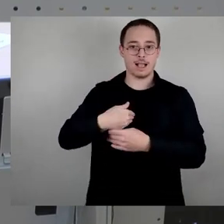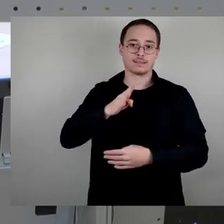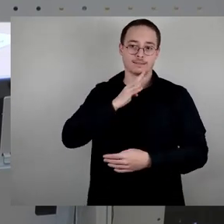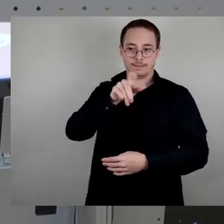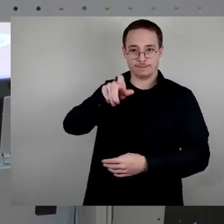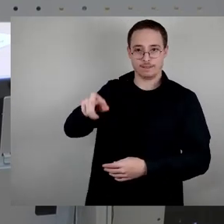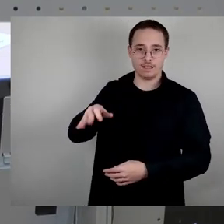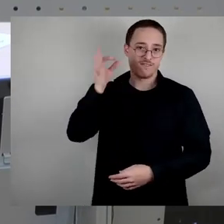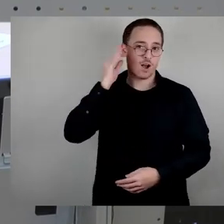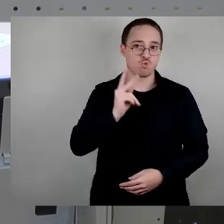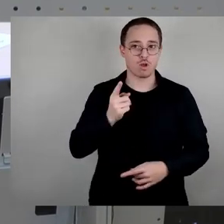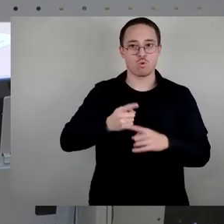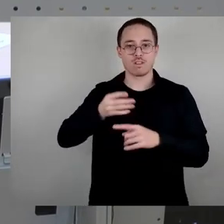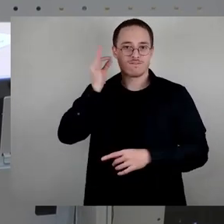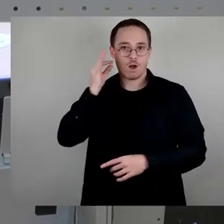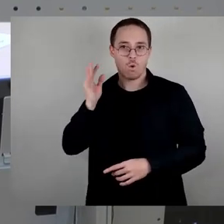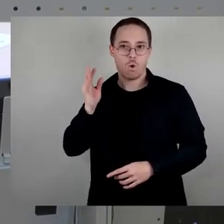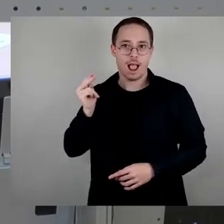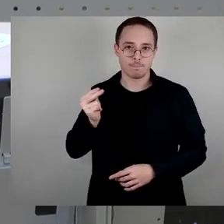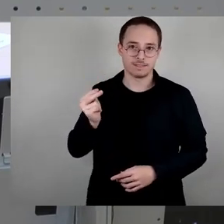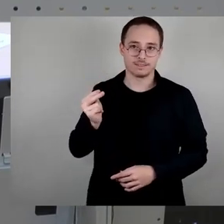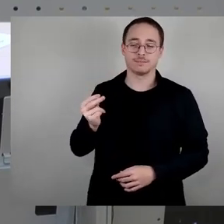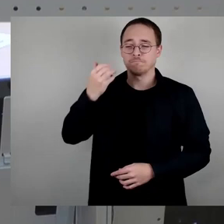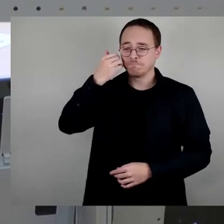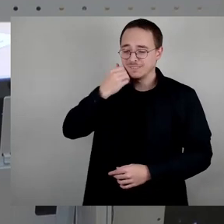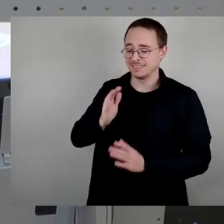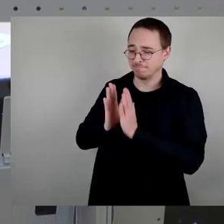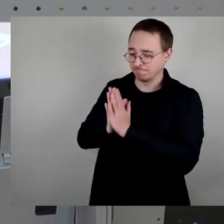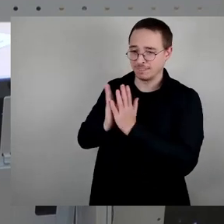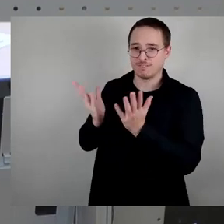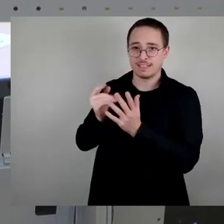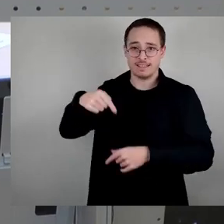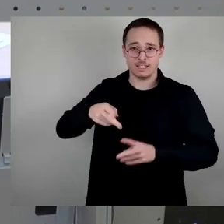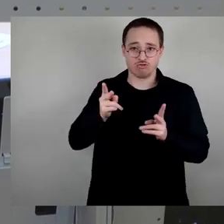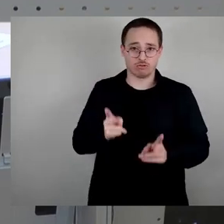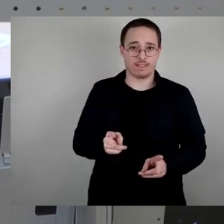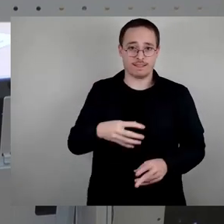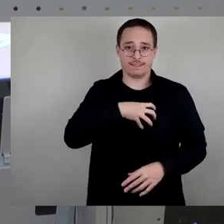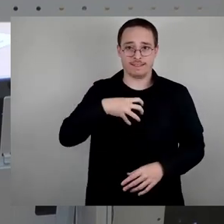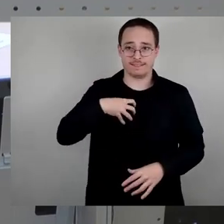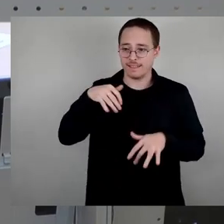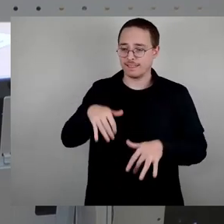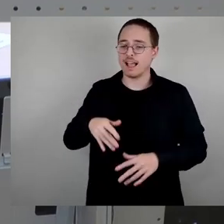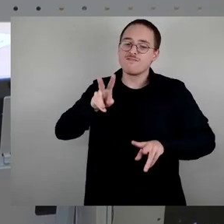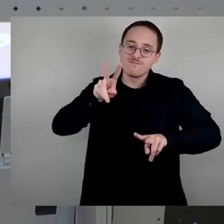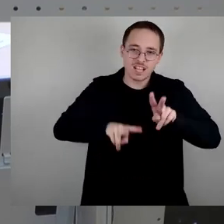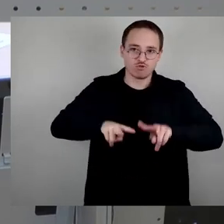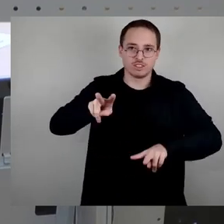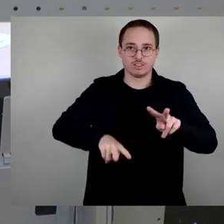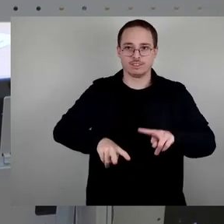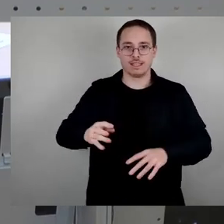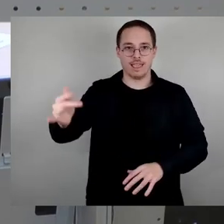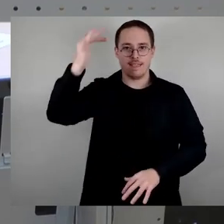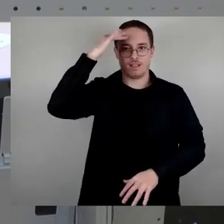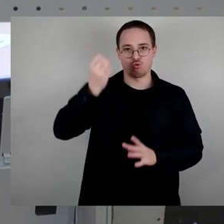und Frau Herberts. Ich bitte Sie einfach mal wahrzunehmen, dass wir in dieser Stadt unterschiedliche Erinnerungskulturen haben und nicht eine,